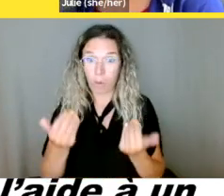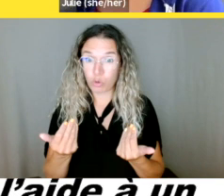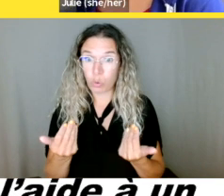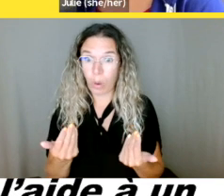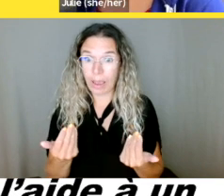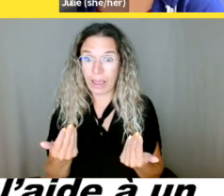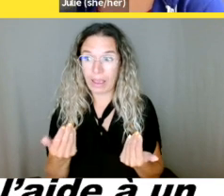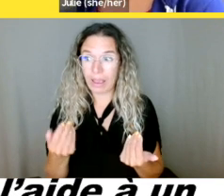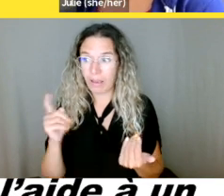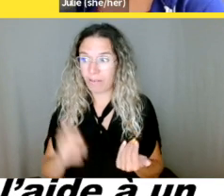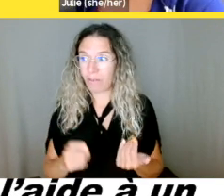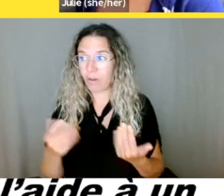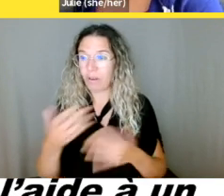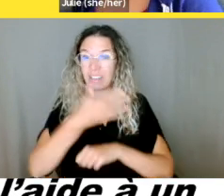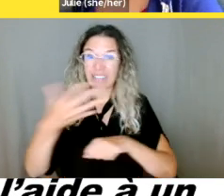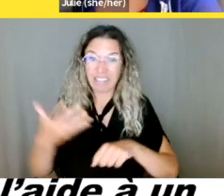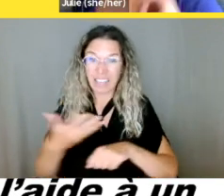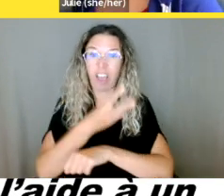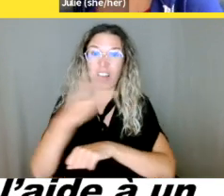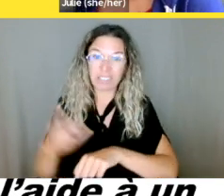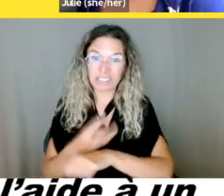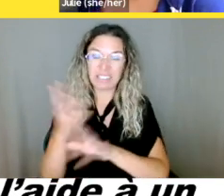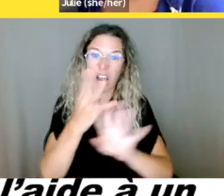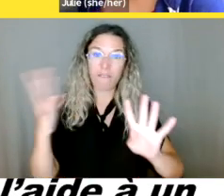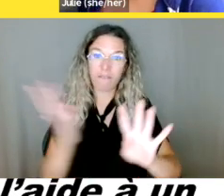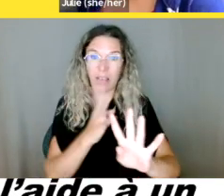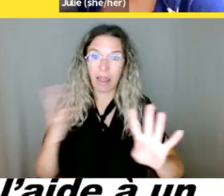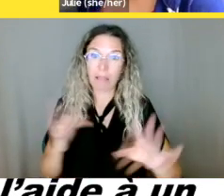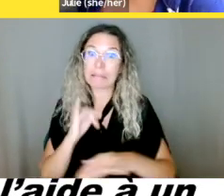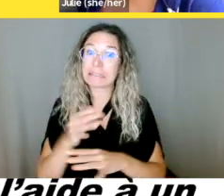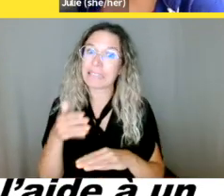Qu'est-ce que vous pouvez faire? On vous donne un formulaire en papier.